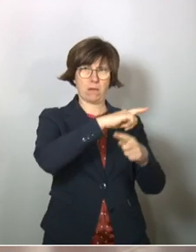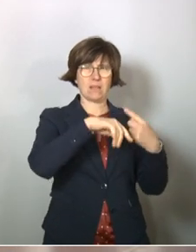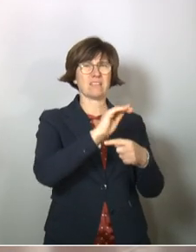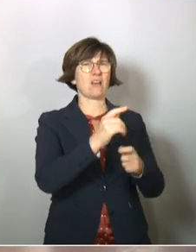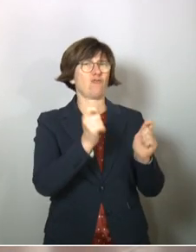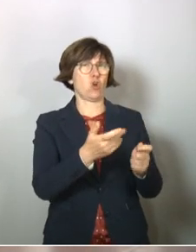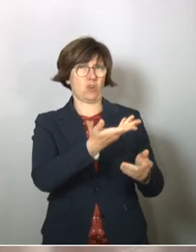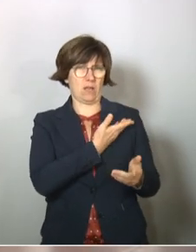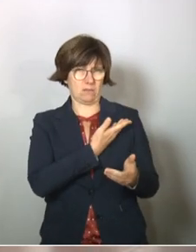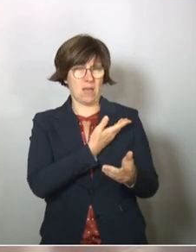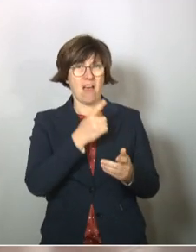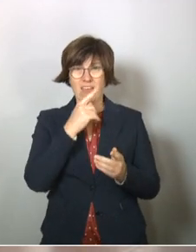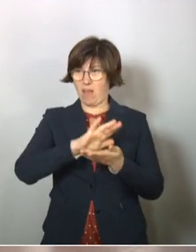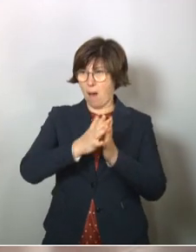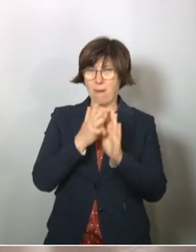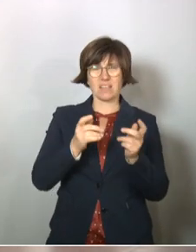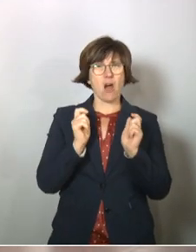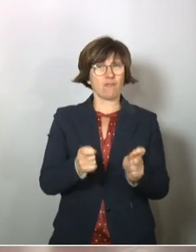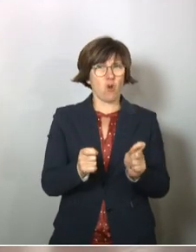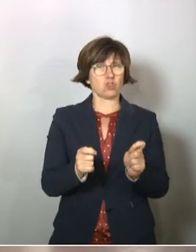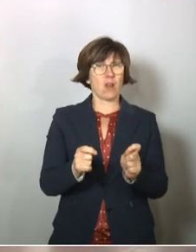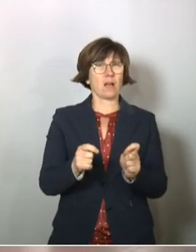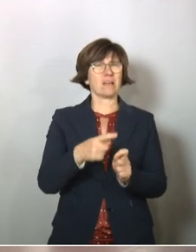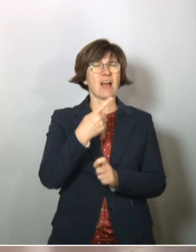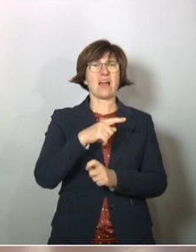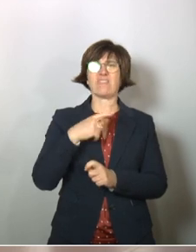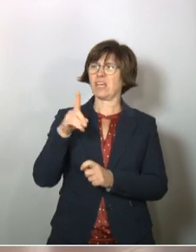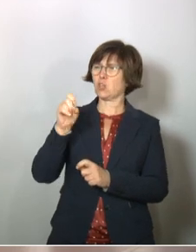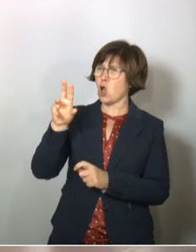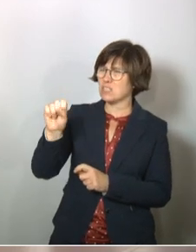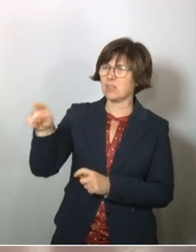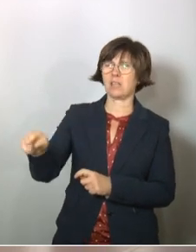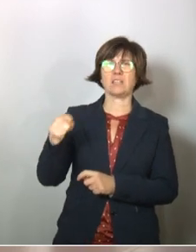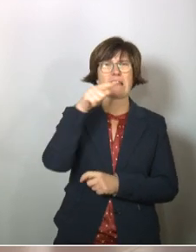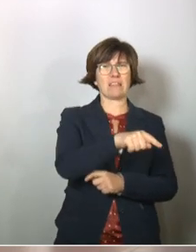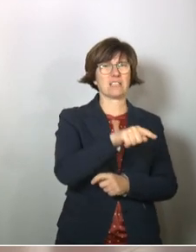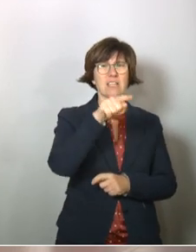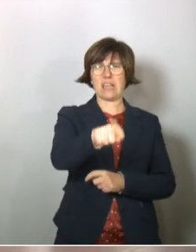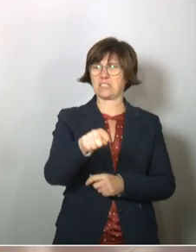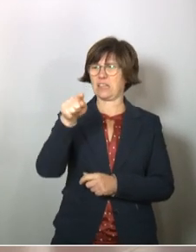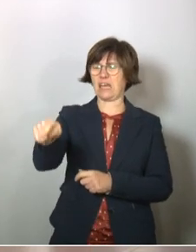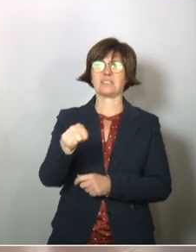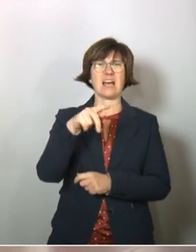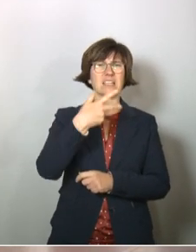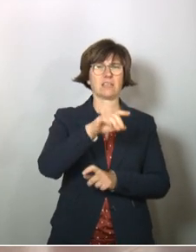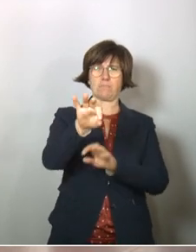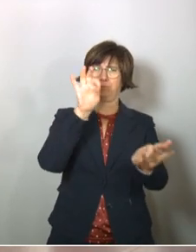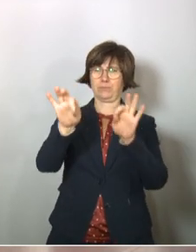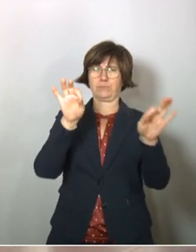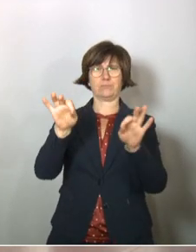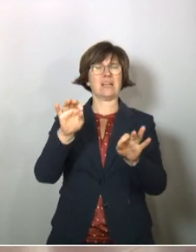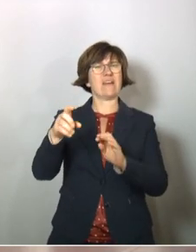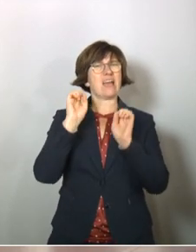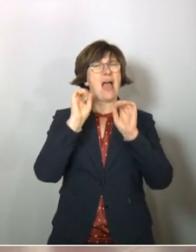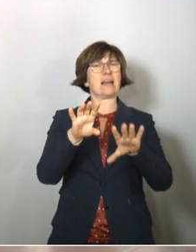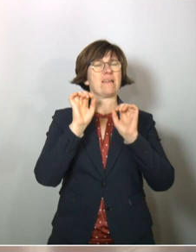und können mir einen Vorschlag machen. Wenn die sich einig geworden wären, hätte ich einig, immer Herrn Droste, einmal Herrn Droste, dann den nächsten, dann die dritte, etc. mitgenommen